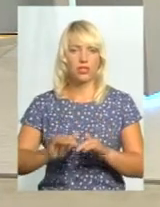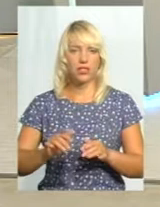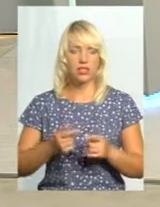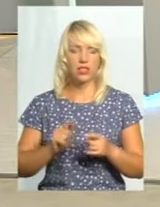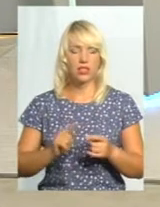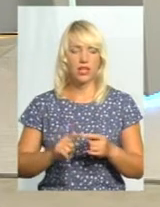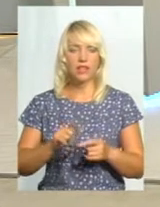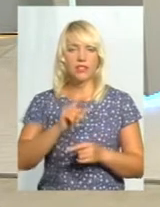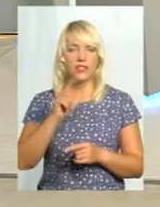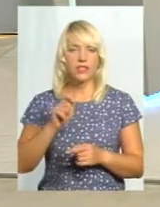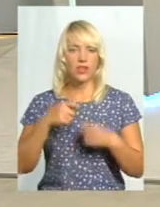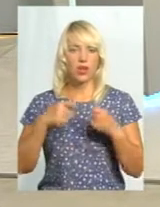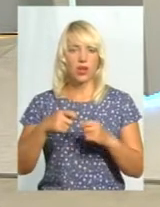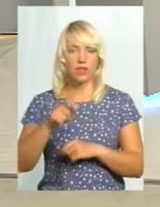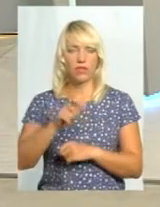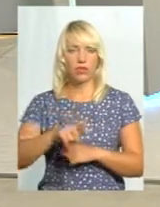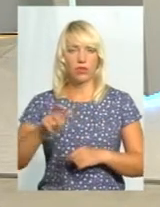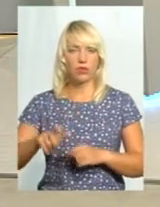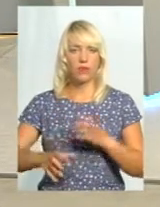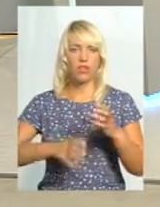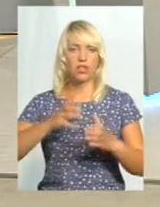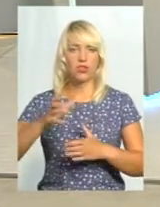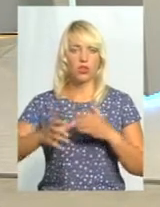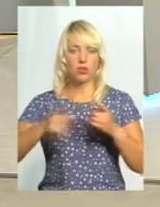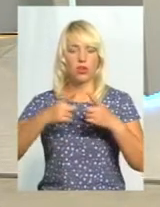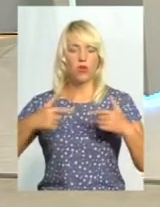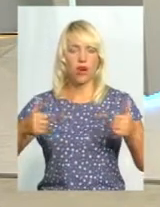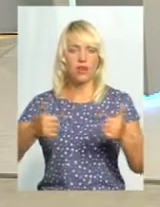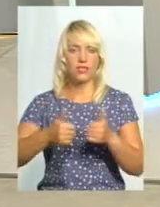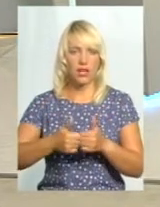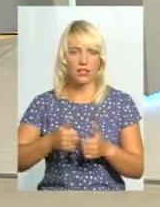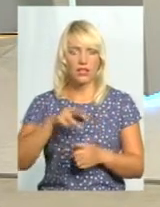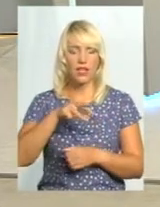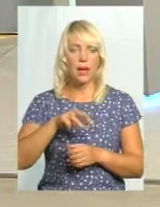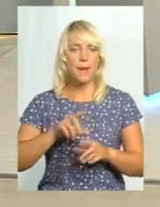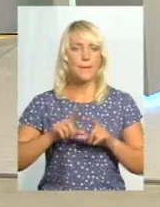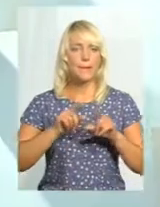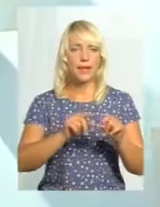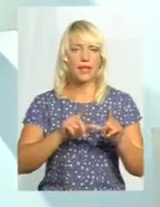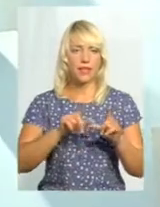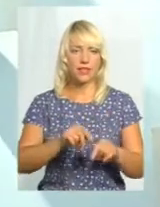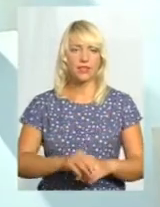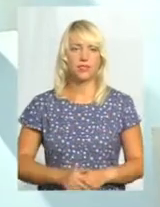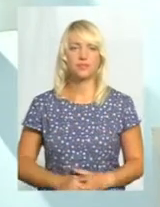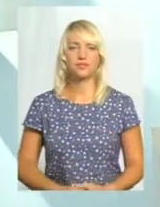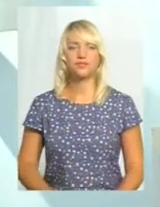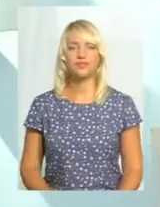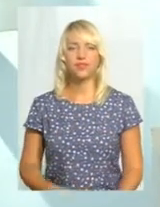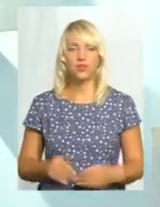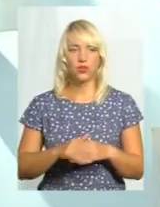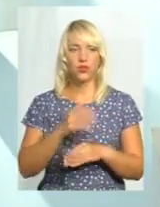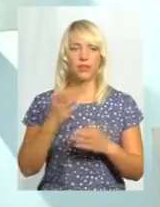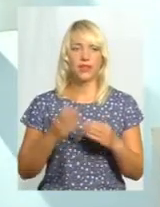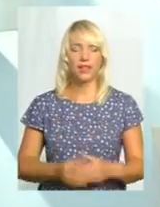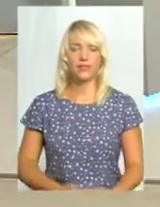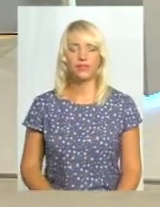співробітництва в Європі та Міжнародної організації з міграції, а також президентом благодійного фонду КСЕН. Доброго дня, пані Оксана. Доброго